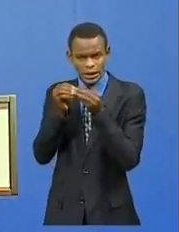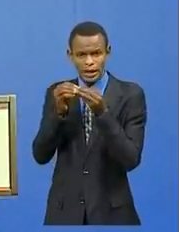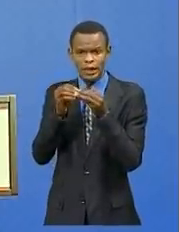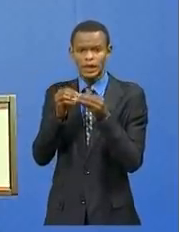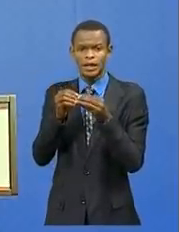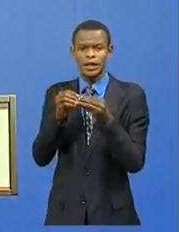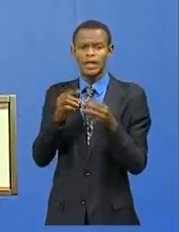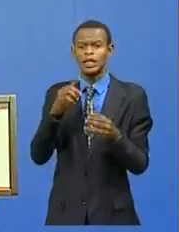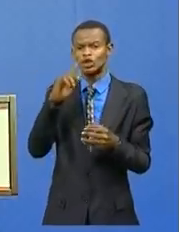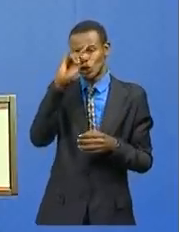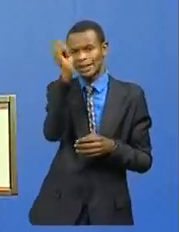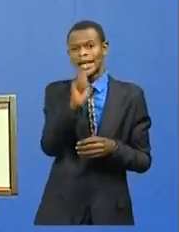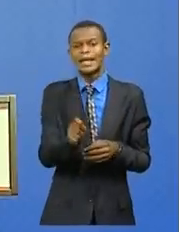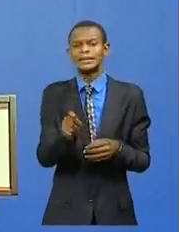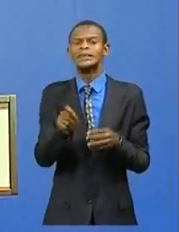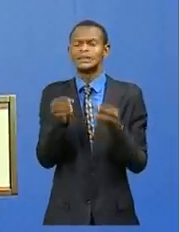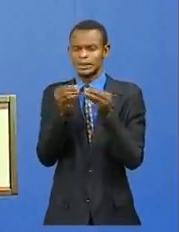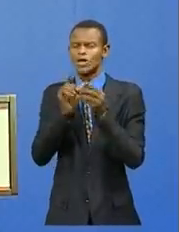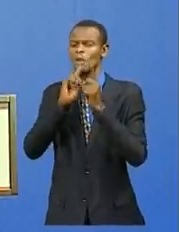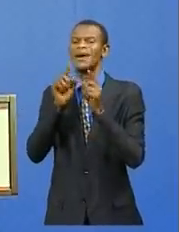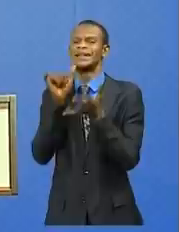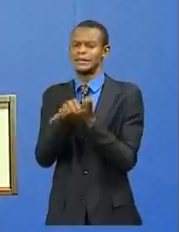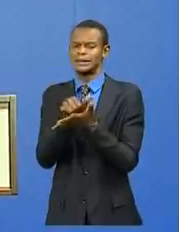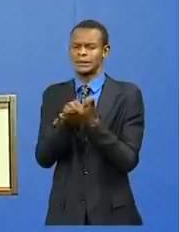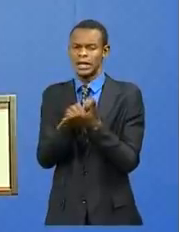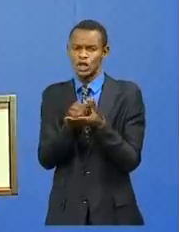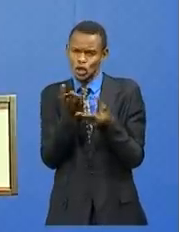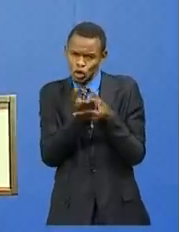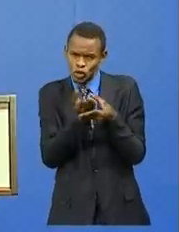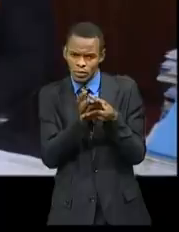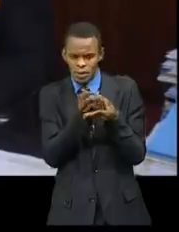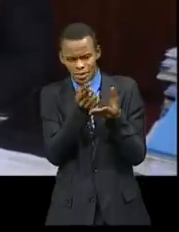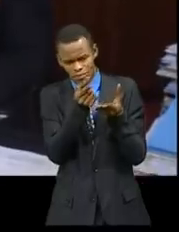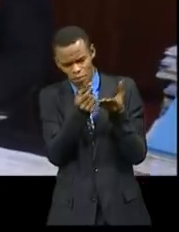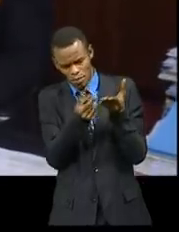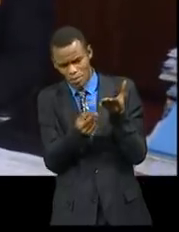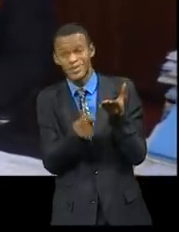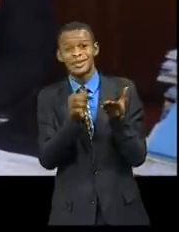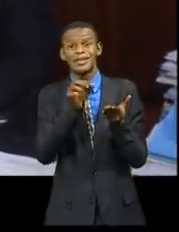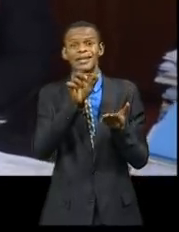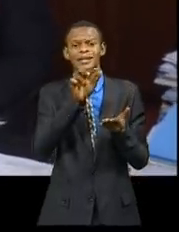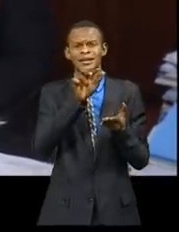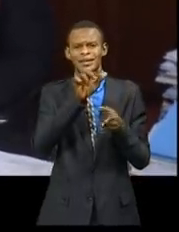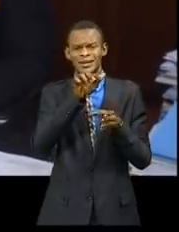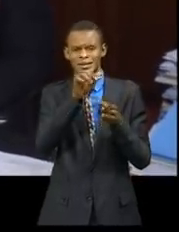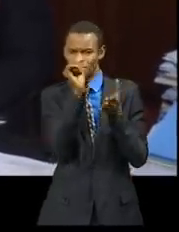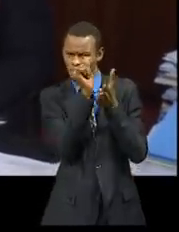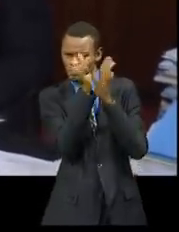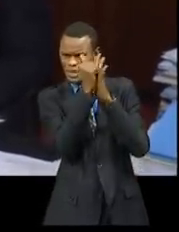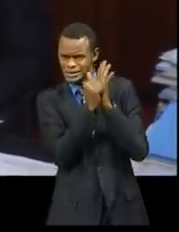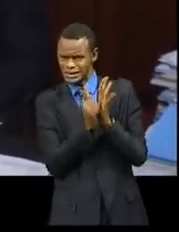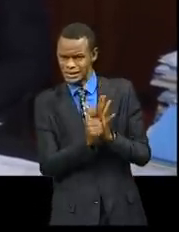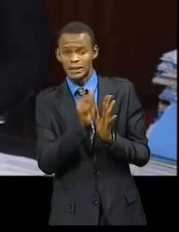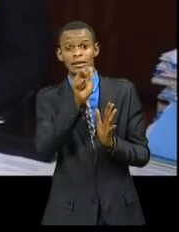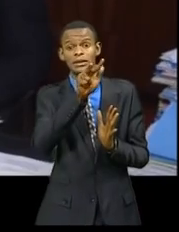18 août 2019. Ces documents de 37 articles visant à promouvoir le développement de